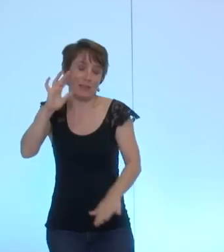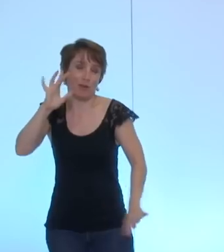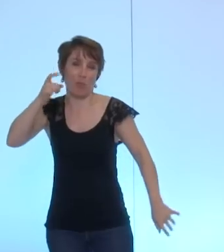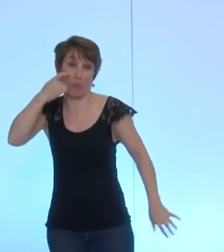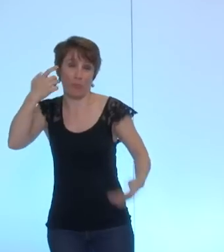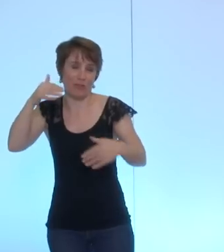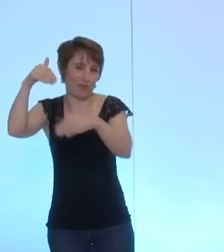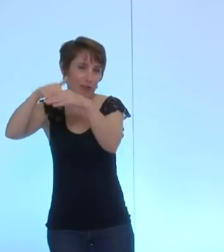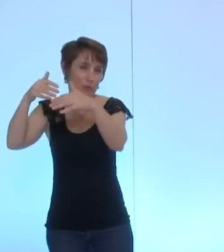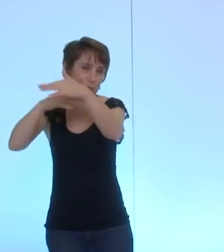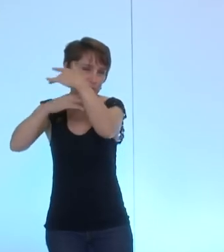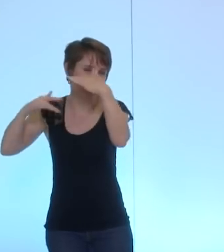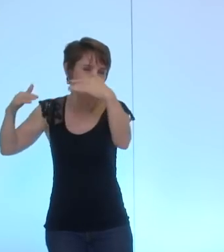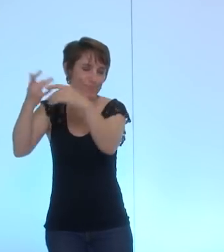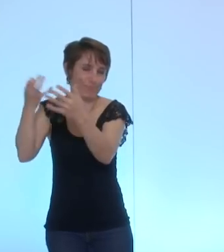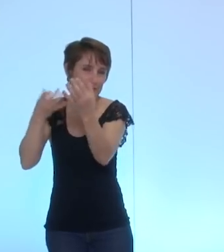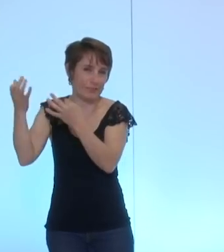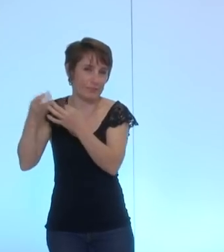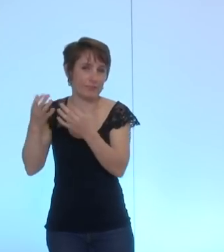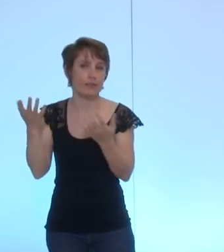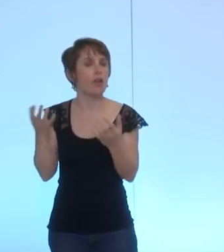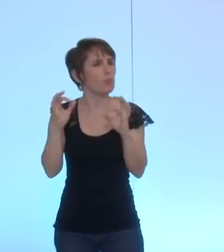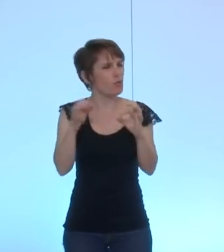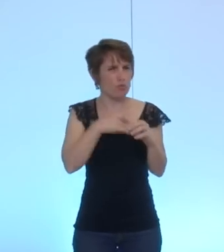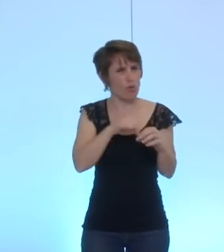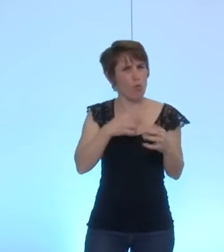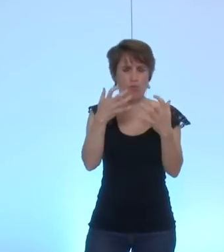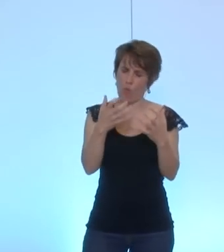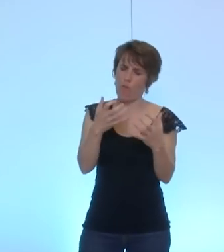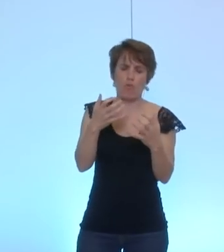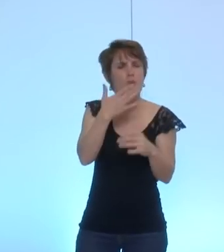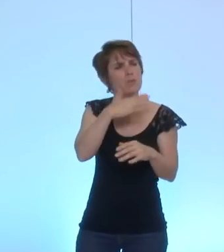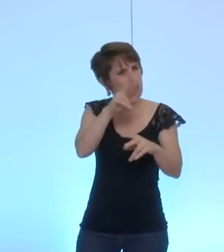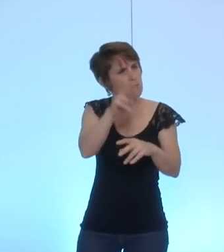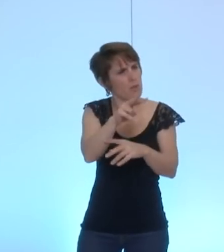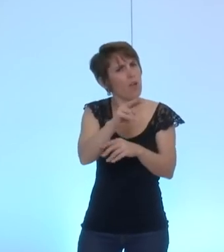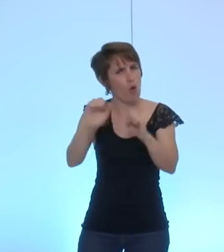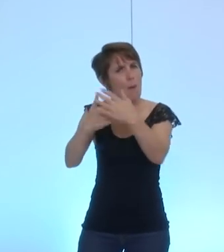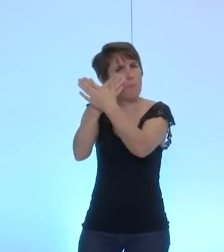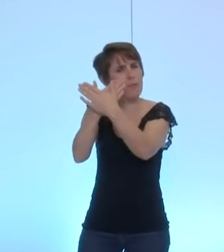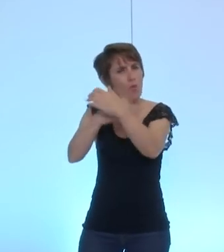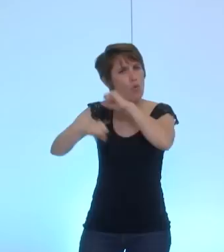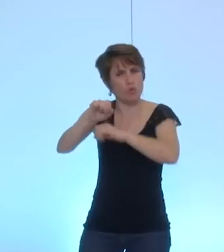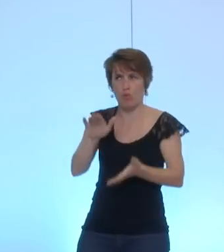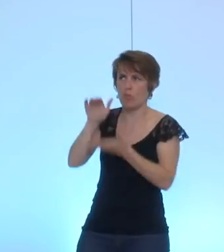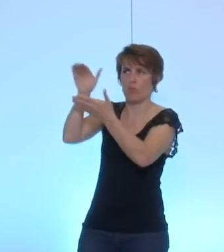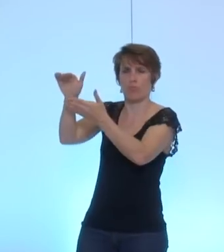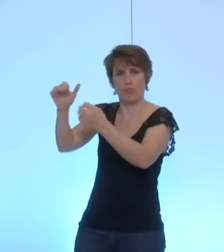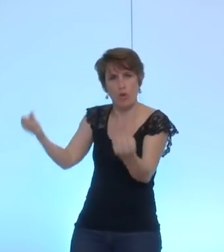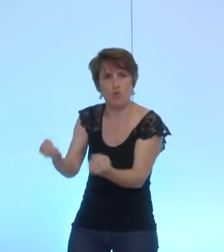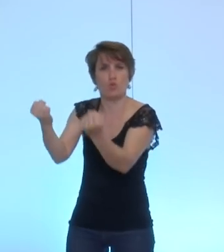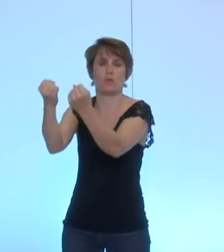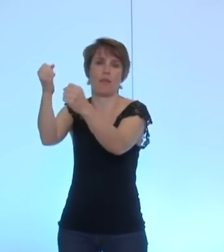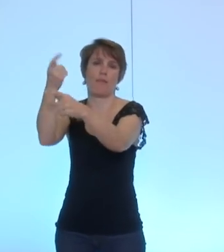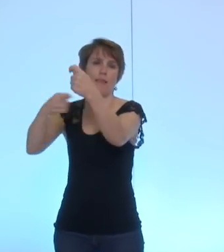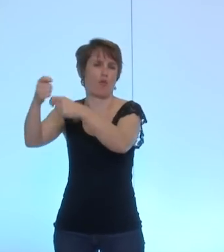aussi, que l'orientation que nous souhaitons aussi, d'ailleurs, c'est que ce soit la métro qui s'occupe du soutien à l'économie. Donc, ça,